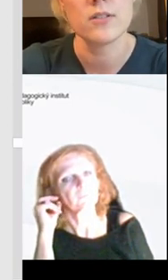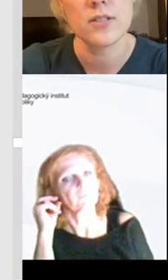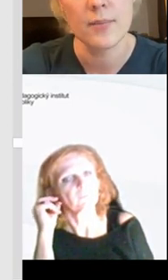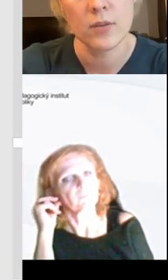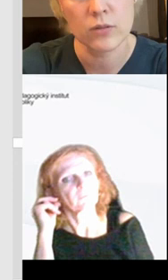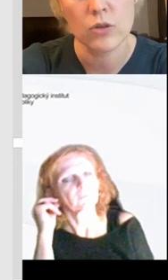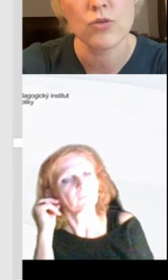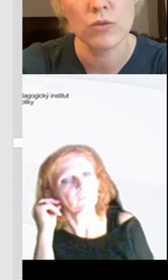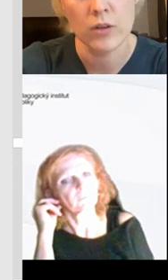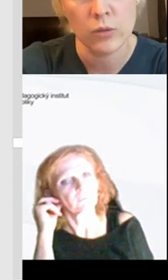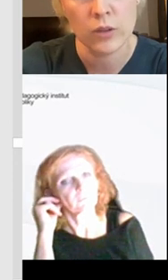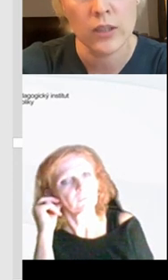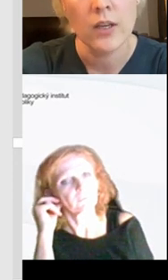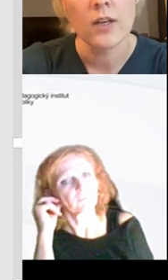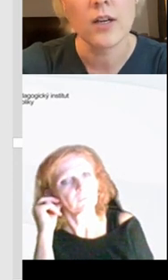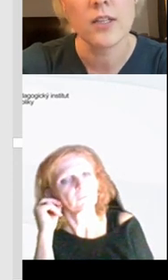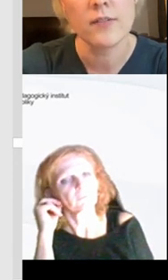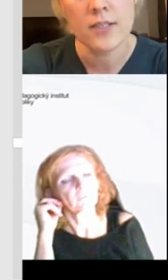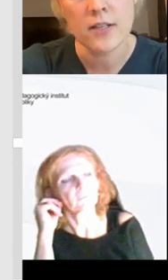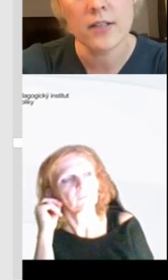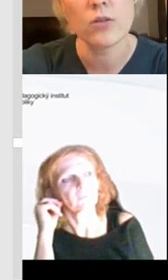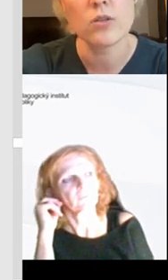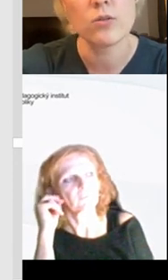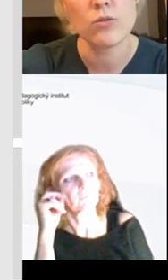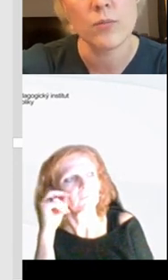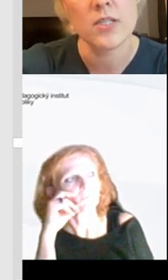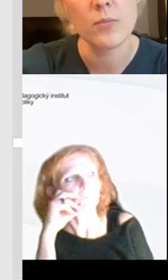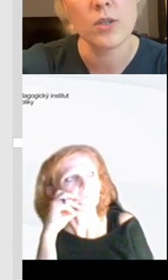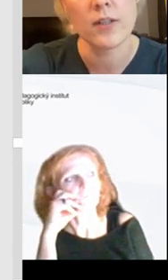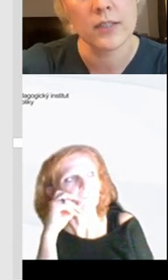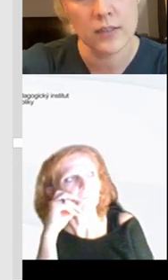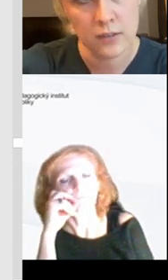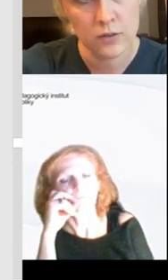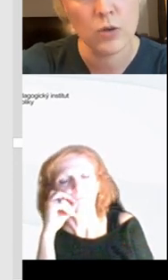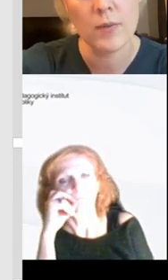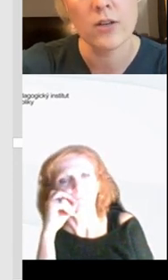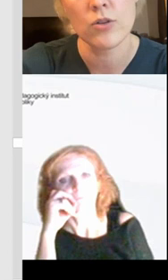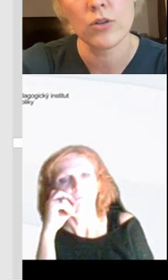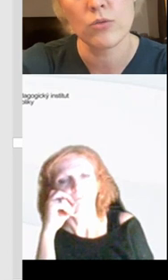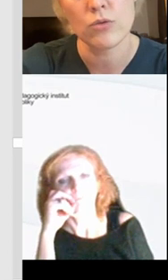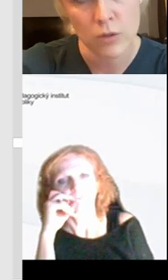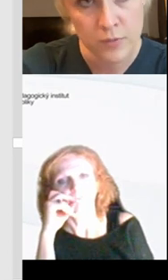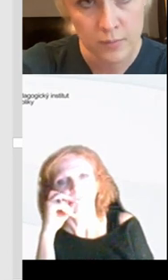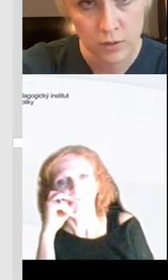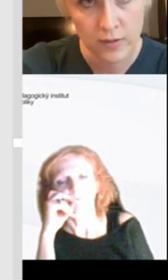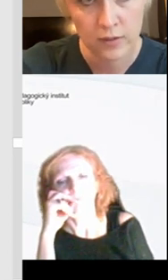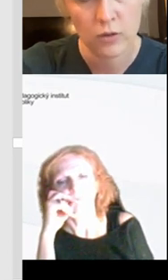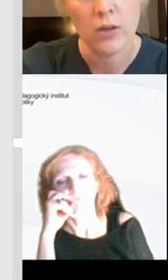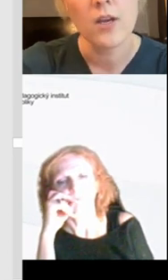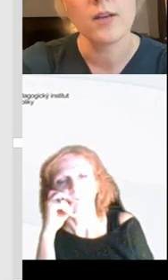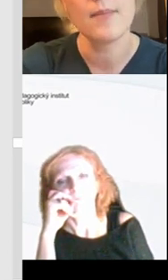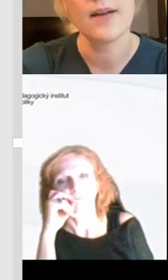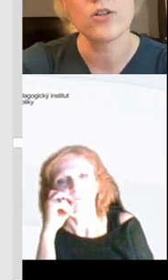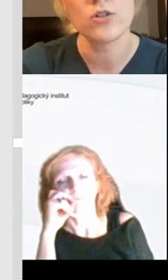už se tam trošičku orientují, dívají se na ten rozvrh, jsou schopni se podívat, co budou mít další hodinu, jsou schopni se